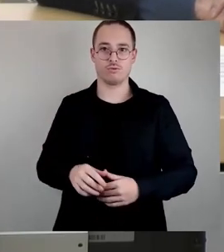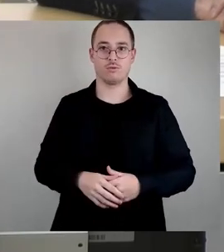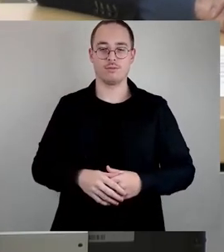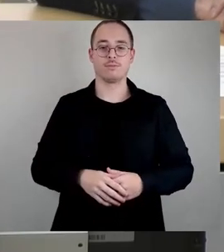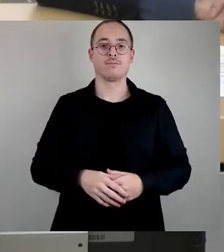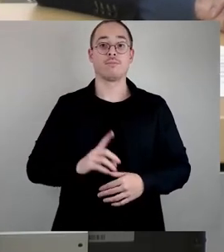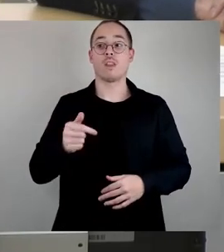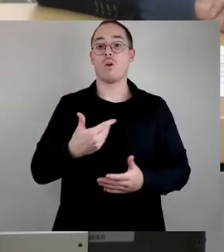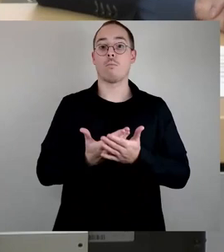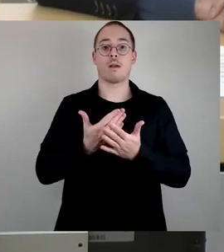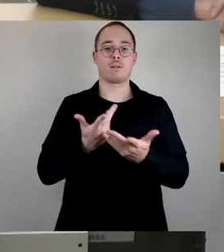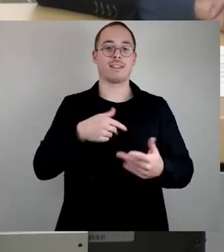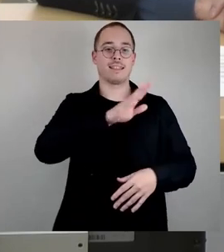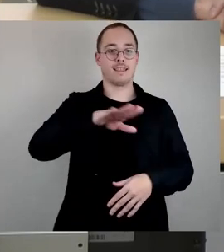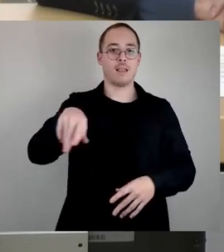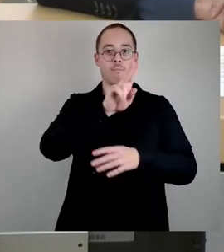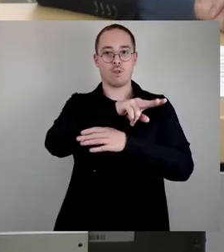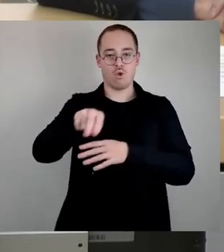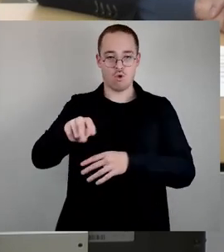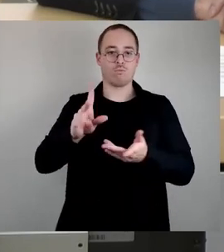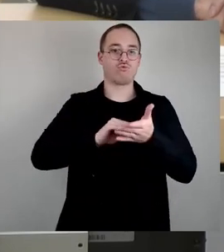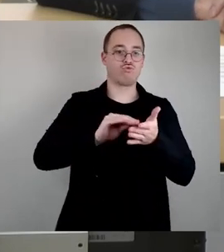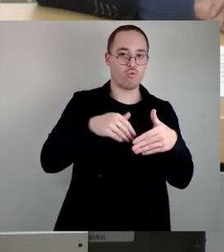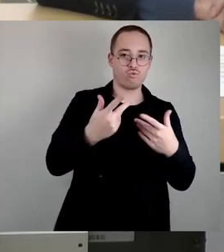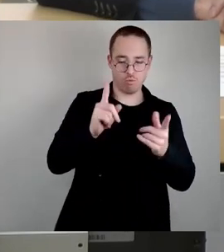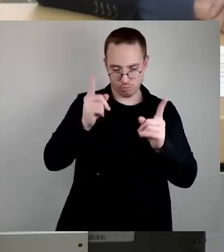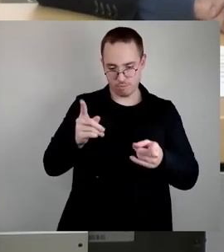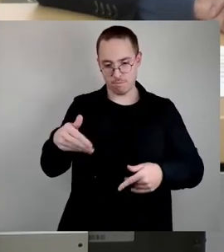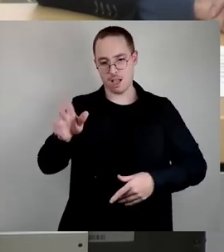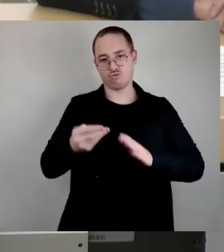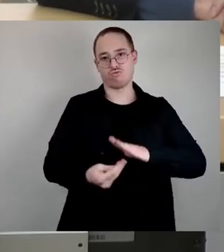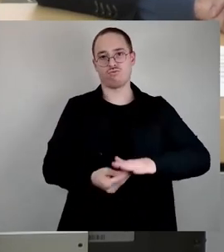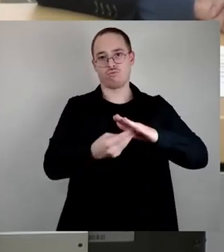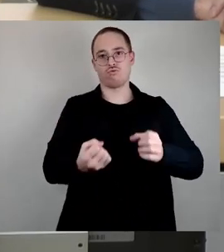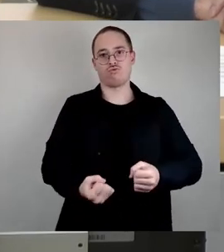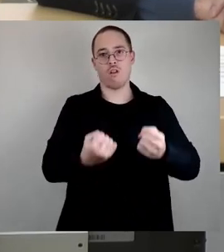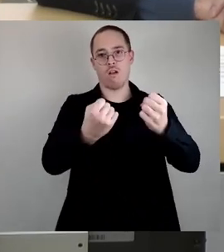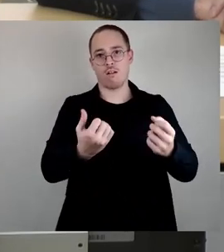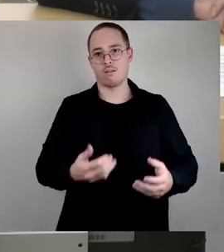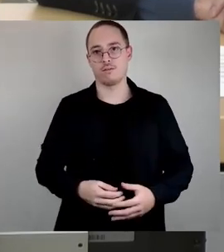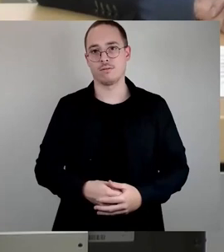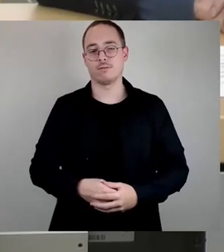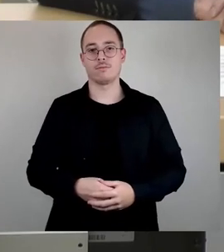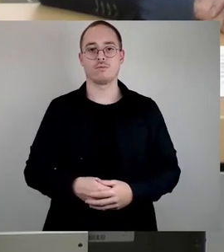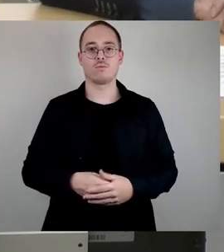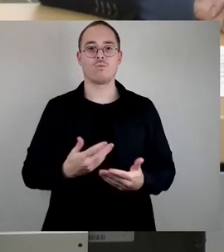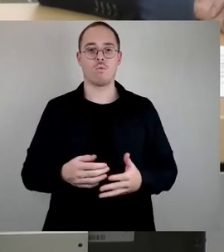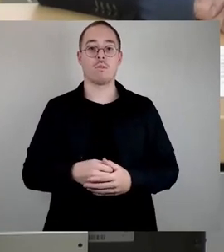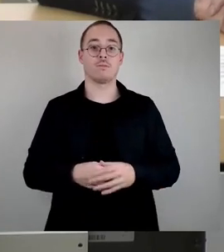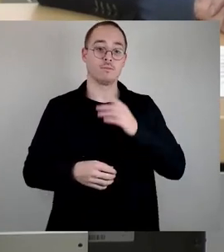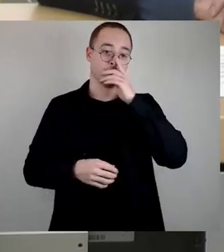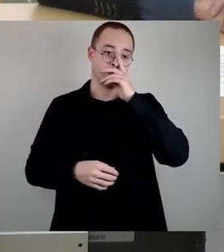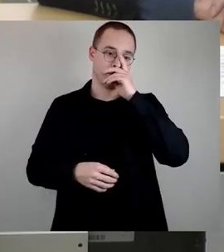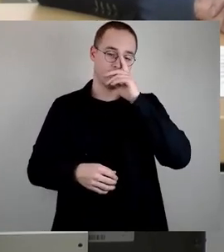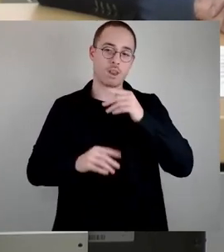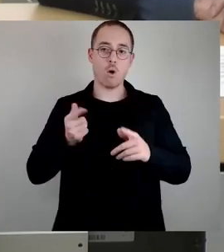und Beschulung zu verstärken. Was die weiteren Ergänzungen des federführenden Ausschussberichts angeht, es entspricht auch unserer